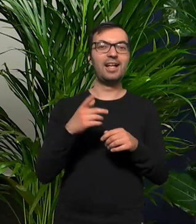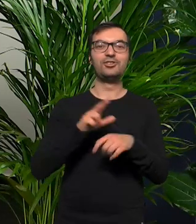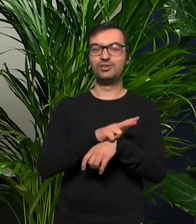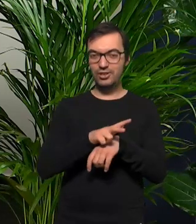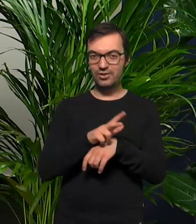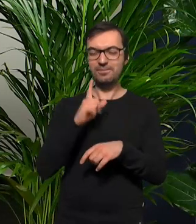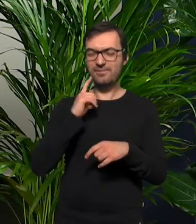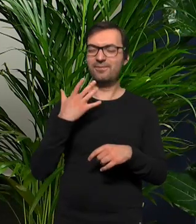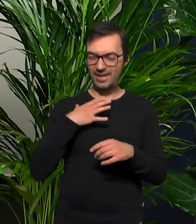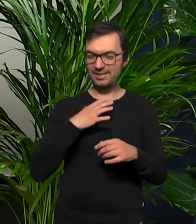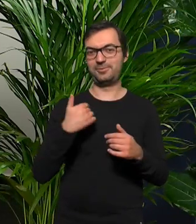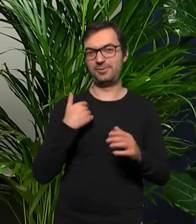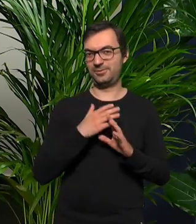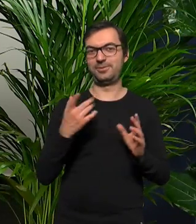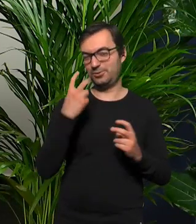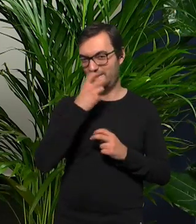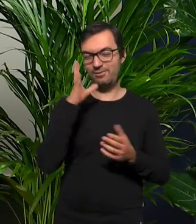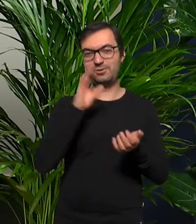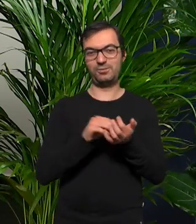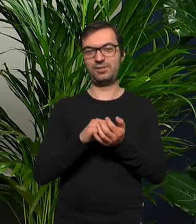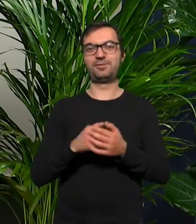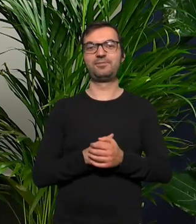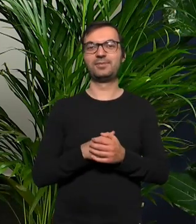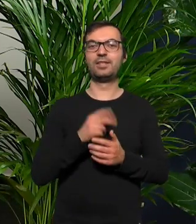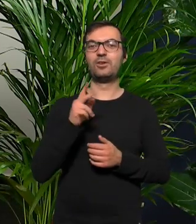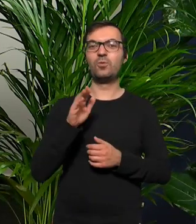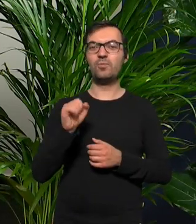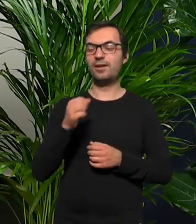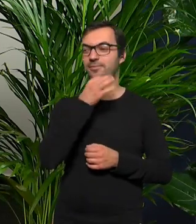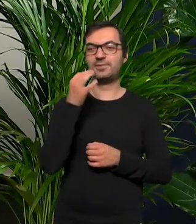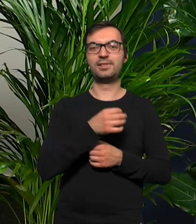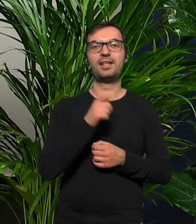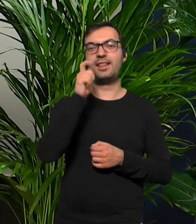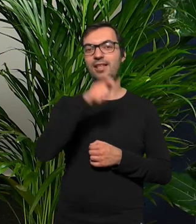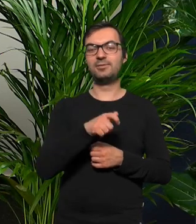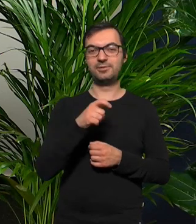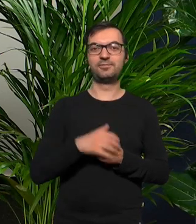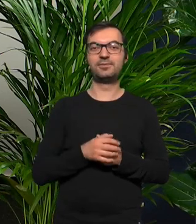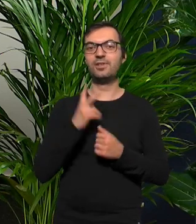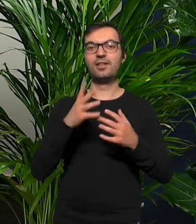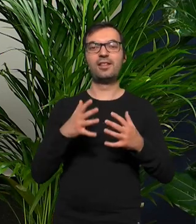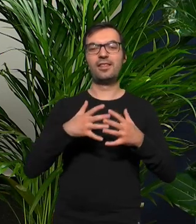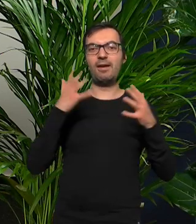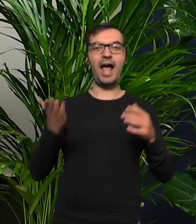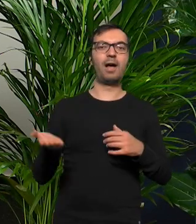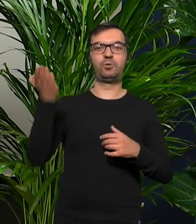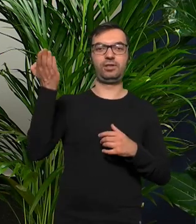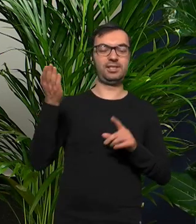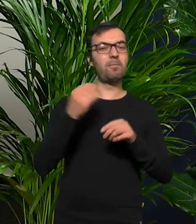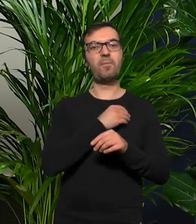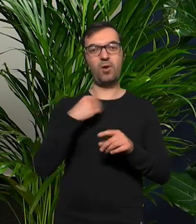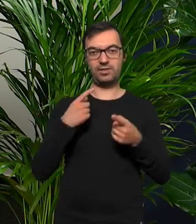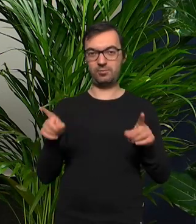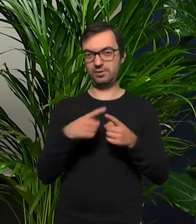godzin to było uważam że to było ciekawe doświadczenie Kuba Glinowiecki kto jest dla Błażeja dla ciebie największym autorytetem na polskiej